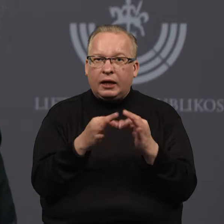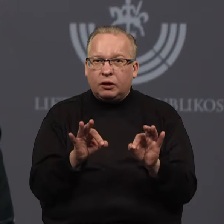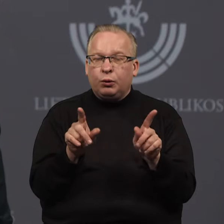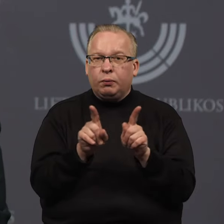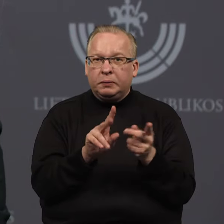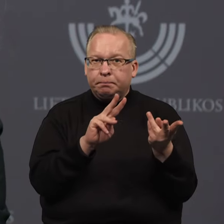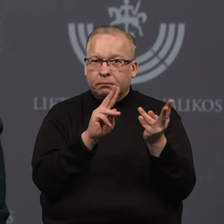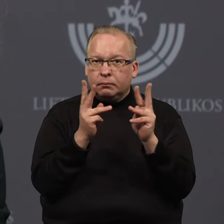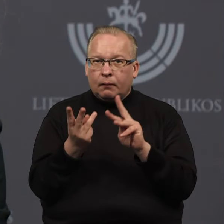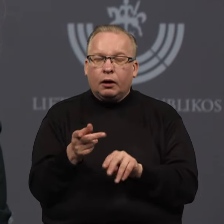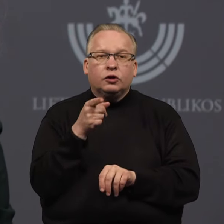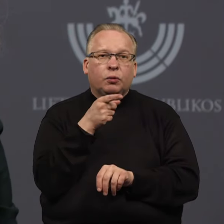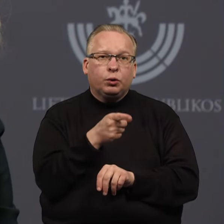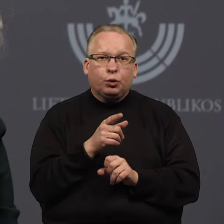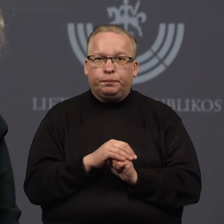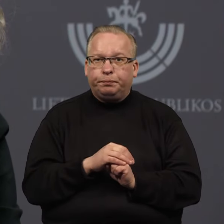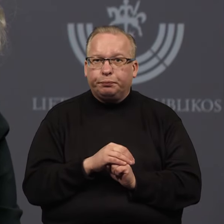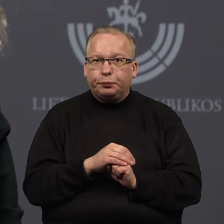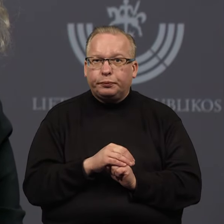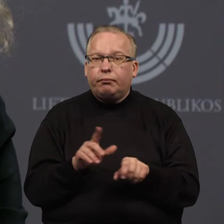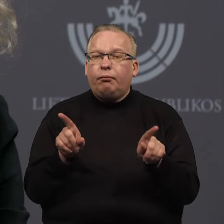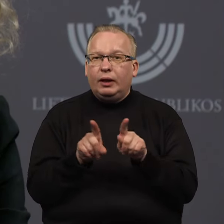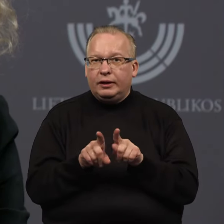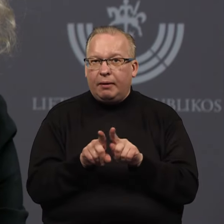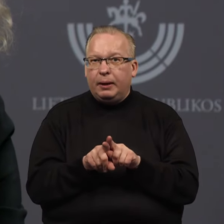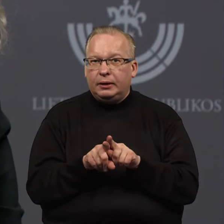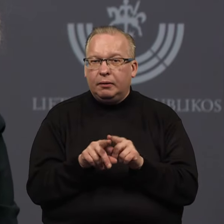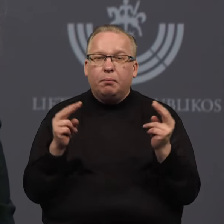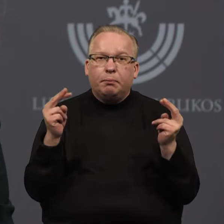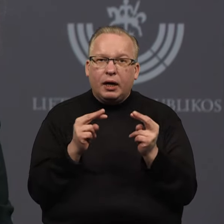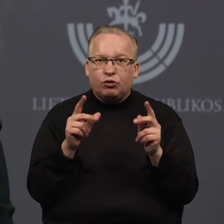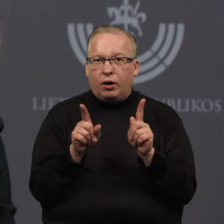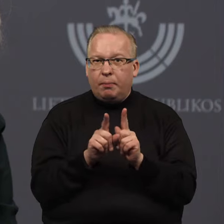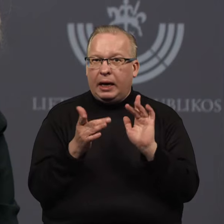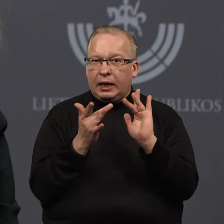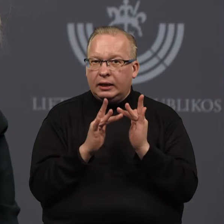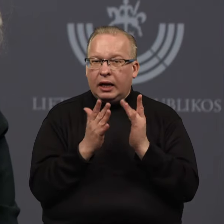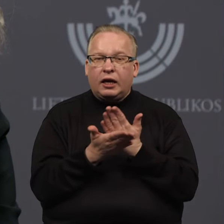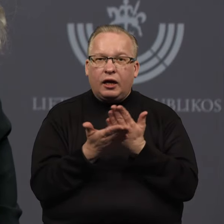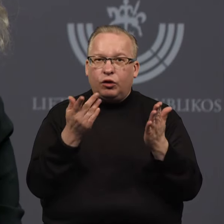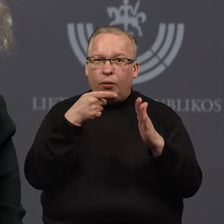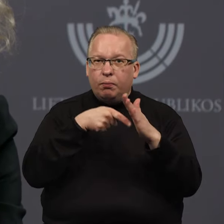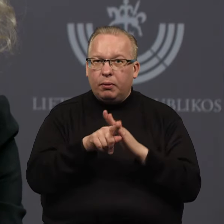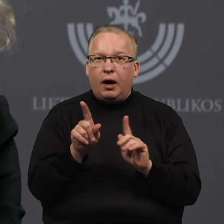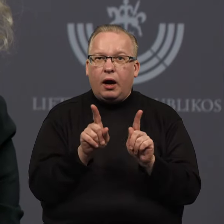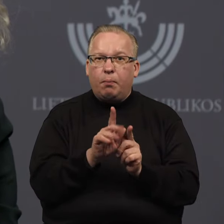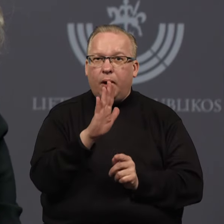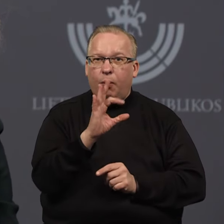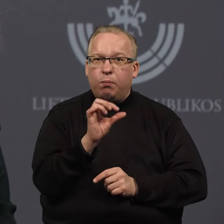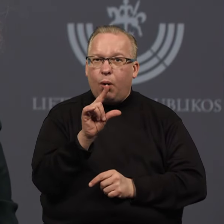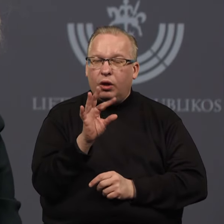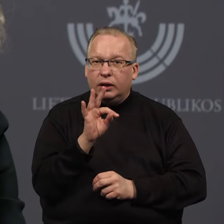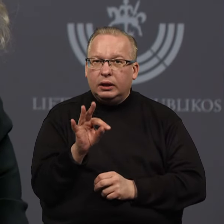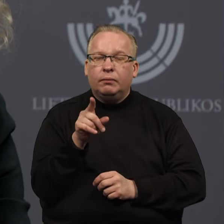pakeičiame jų tą irgi administravimą. Tuo interneto platformos, pavyzdžiui, tokios kaip Bolt ir Volt,